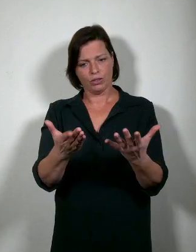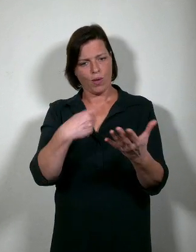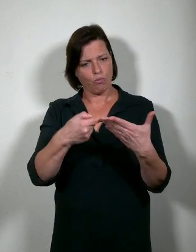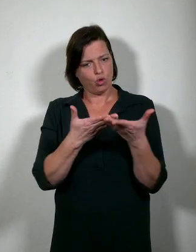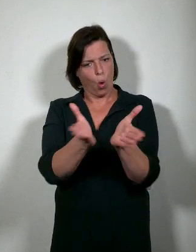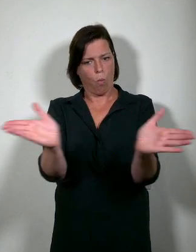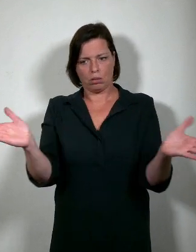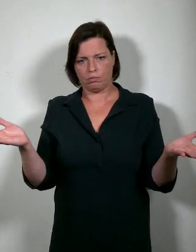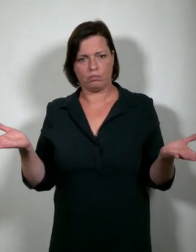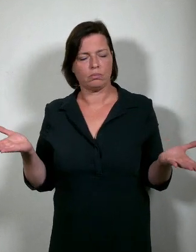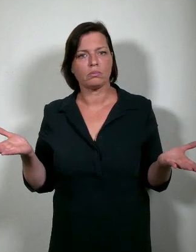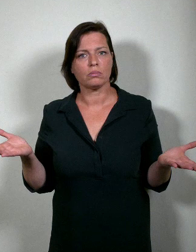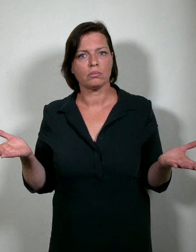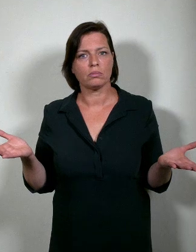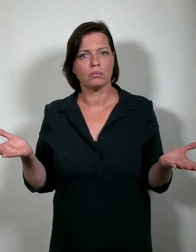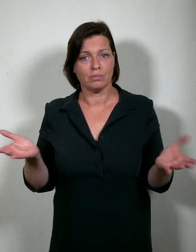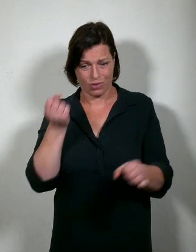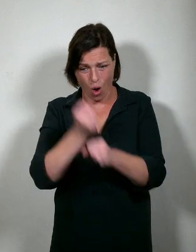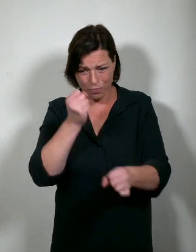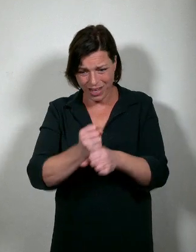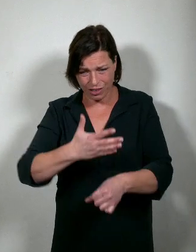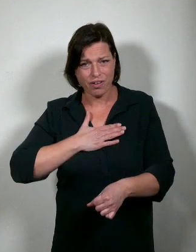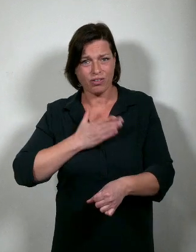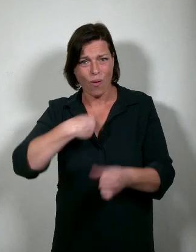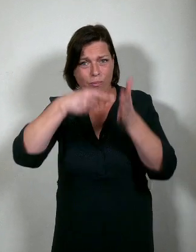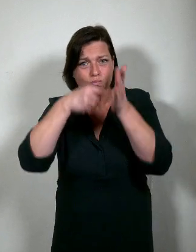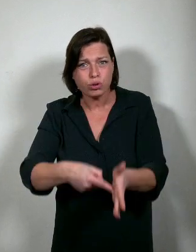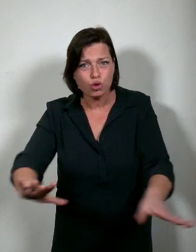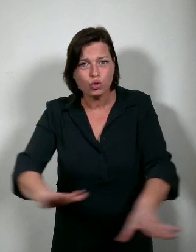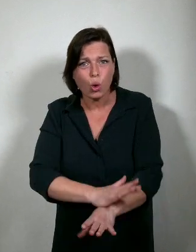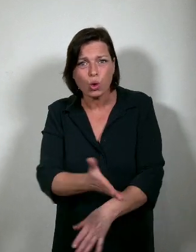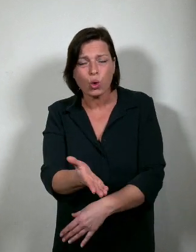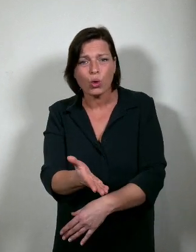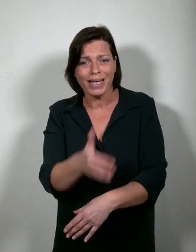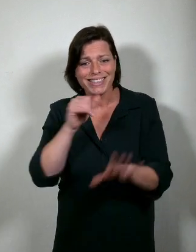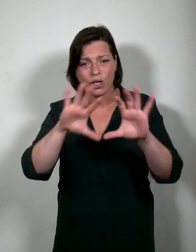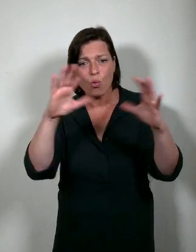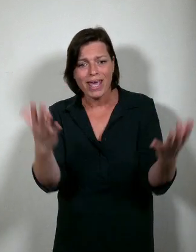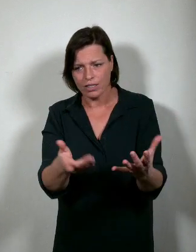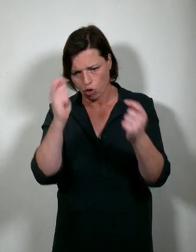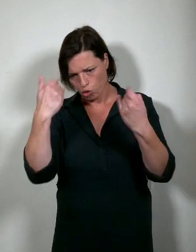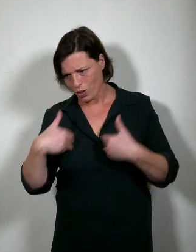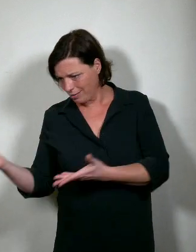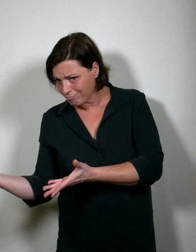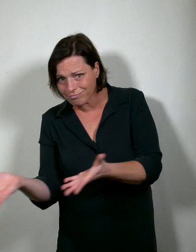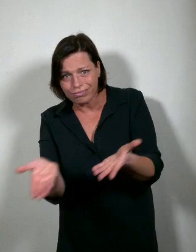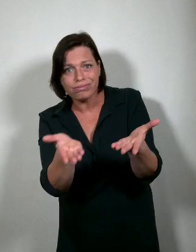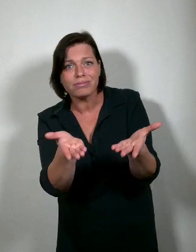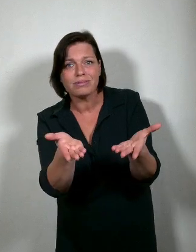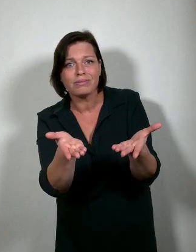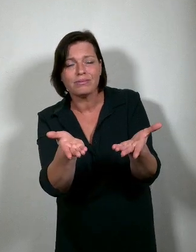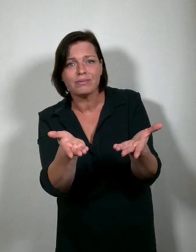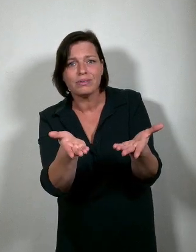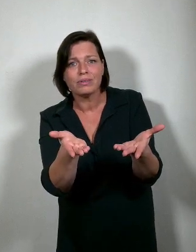behoort tot onze opdracht. Het is onze plicht om die wereld voor onze studenten te ontsluiten en om